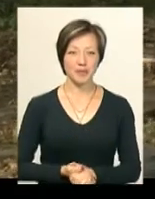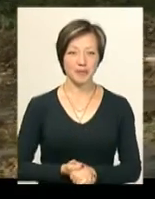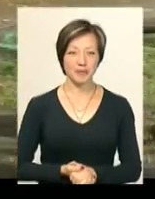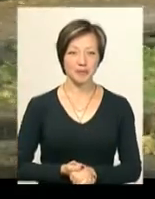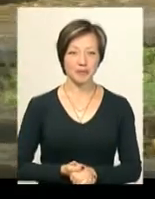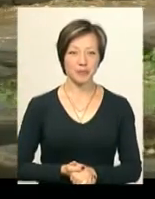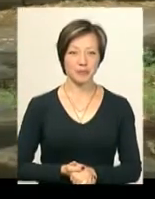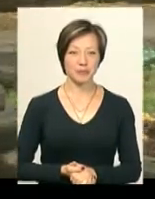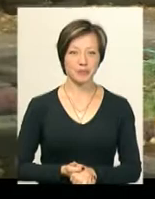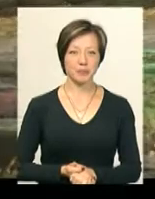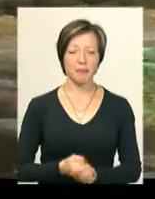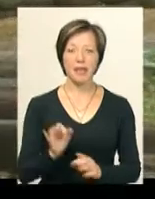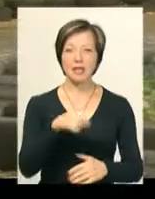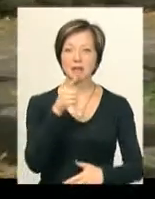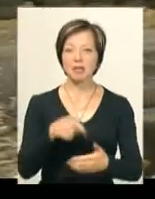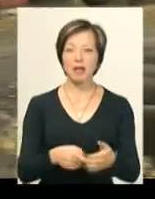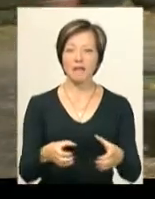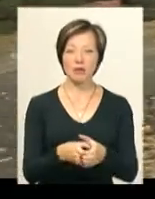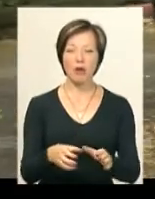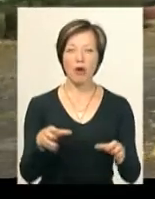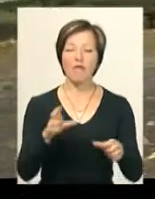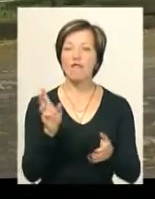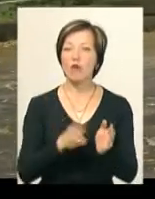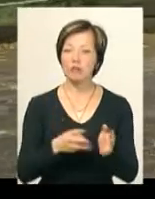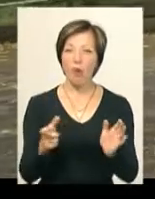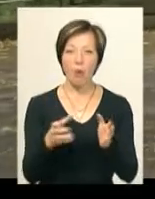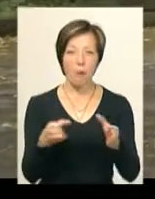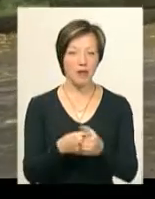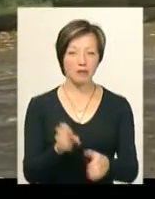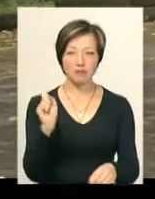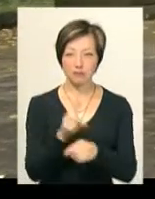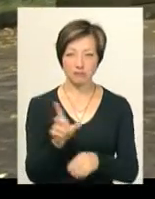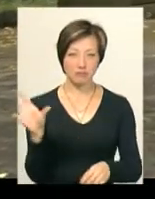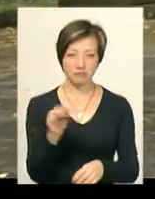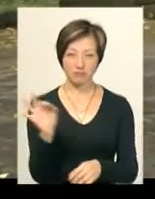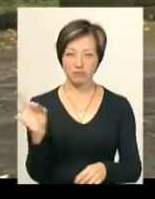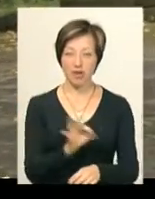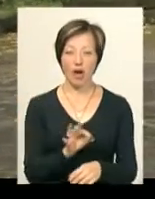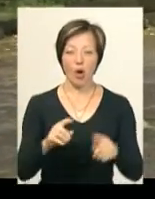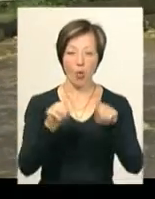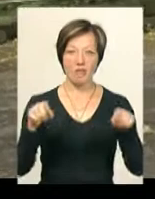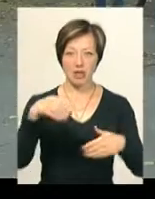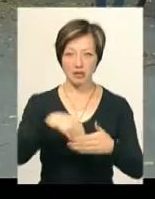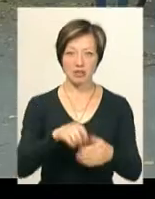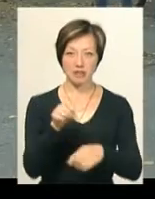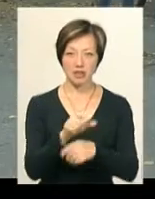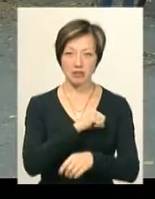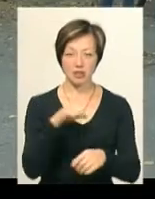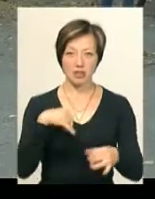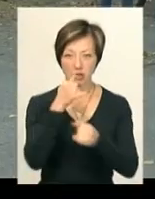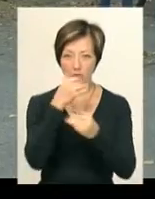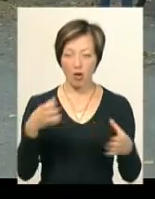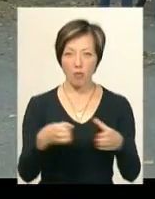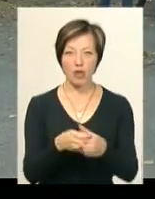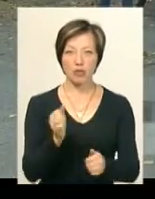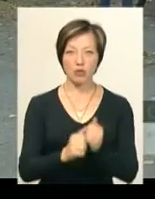«Восьма». «Із питаннями восьма команда опоралася швидко, а от знайти свій конверт із завданнями самостійно не змогла». «Команда